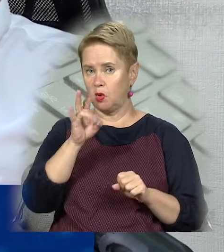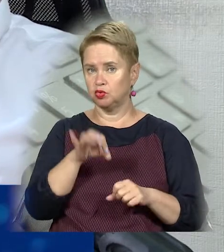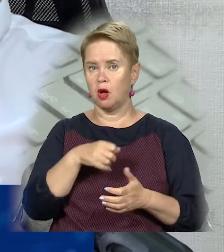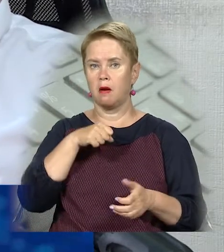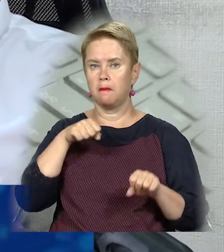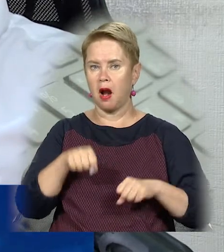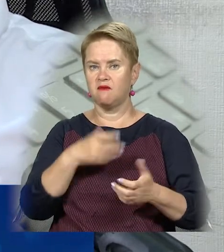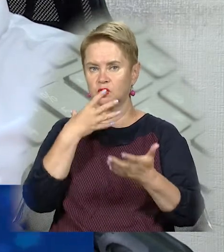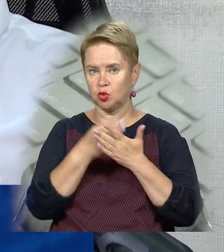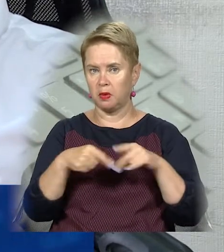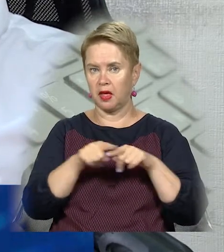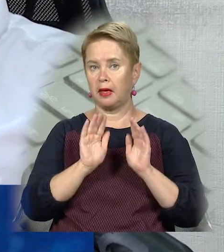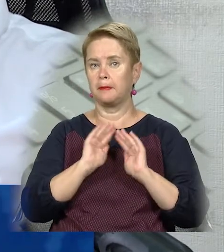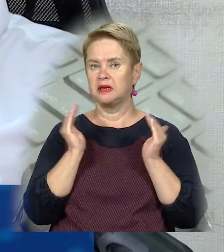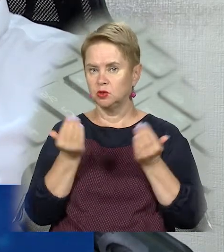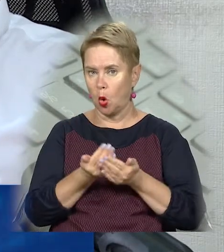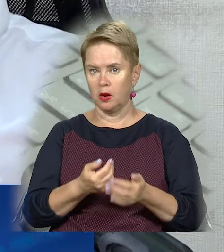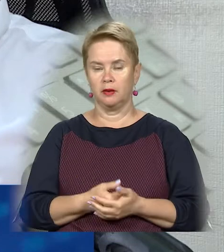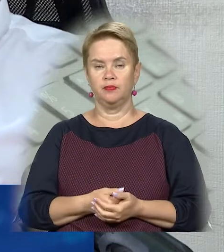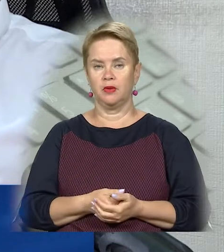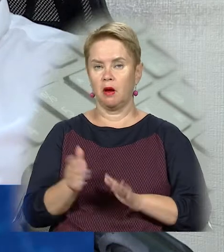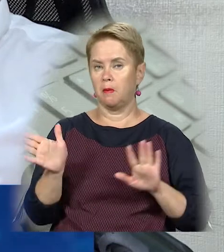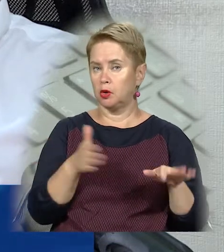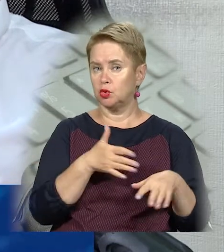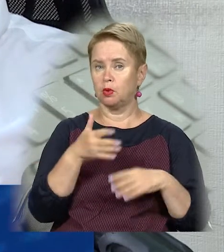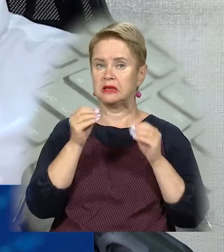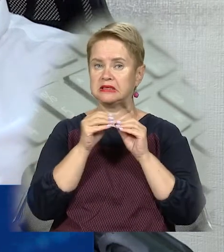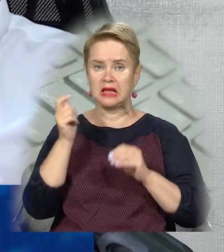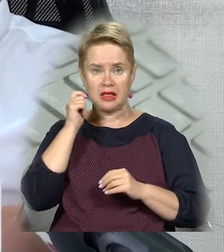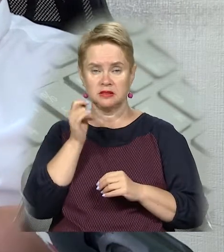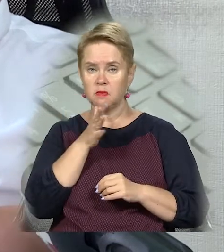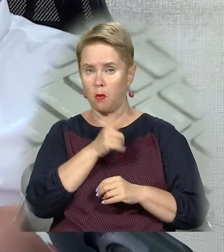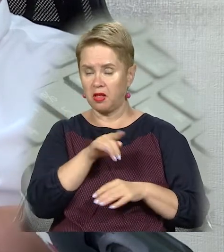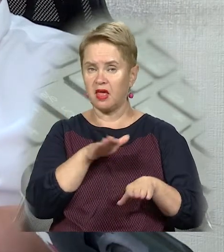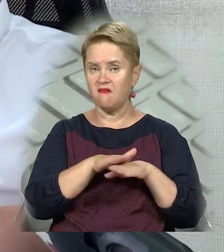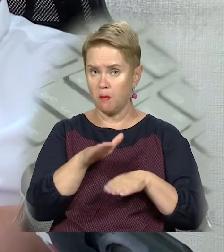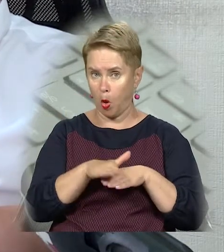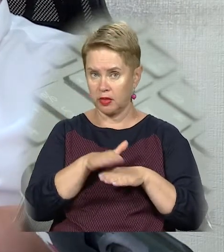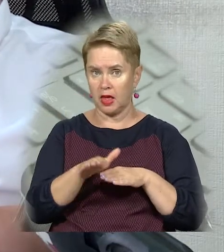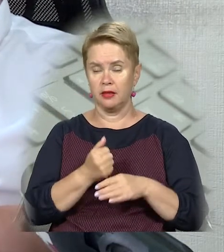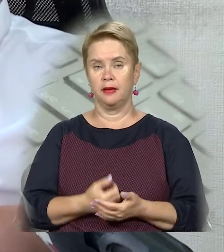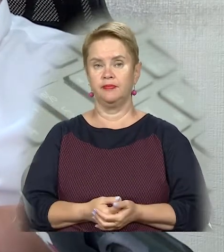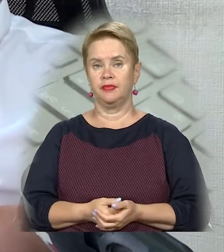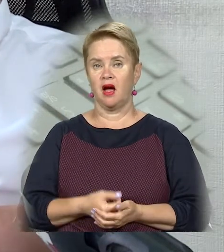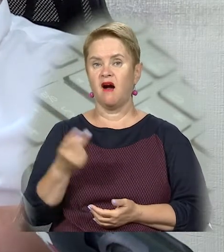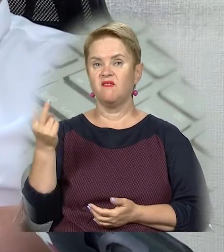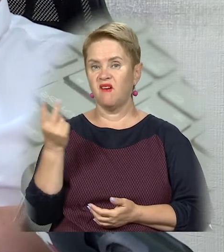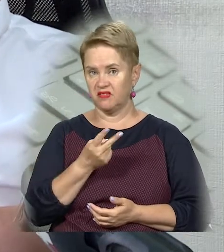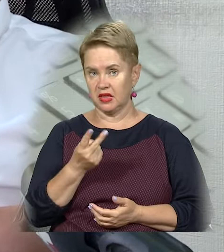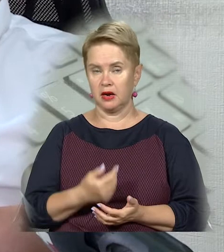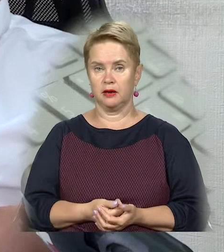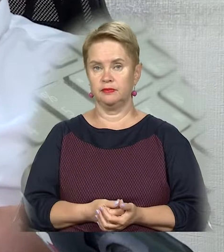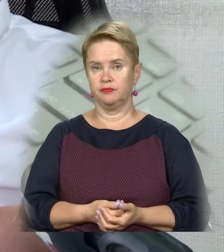правосвідності на такі пристроїки, тому що, по-перше, пройшло більше 10 років з моменту їх виконання, а во-вторых,